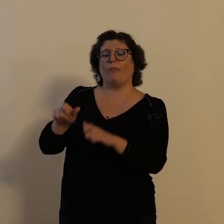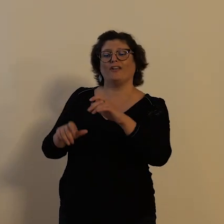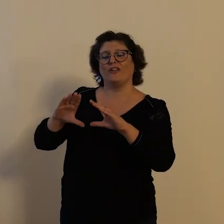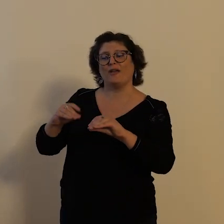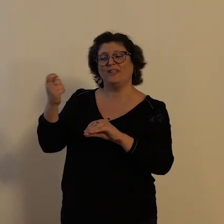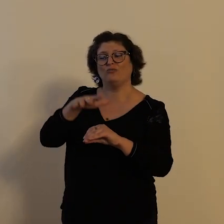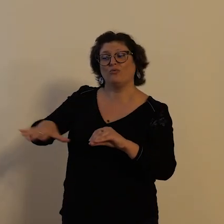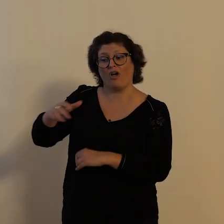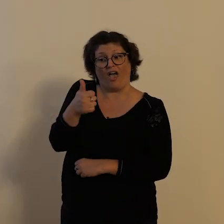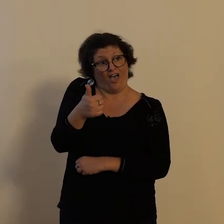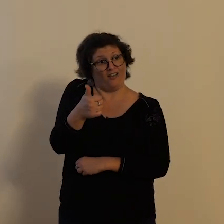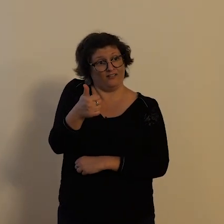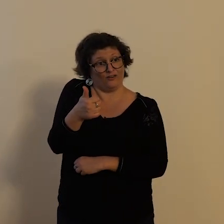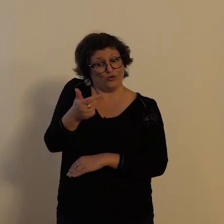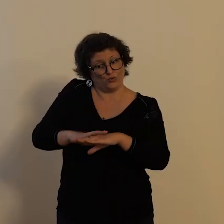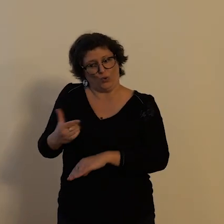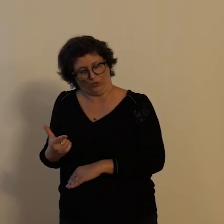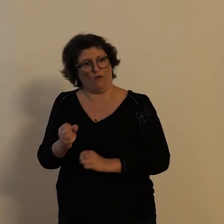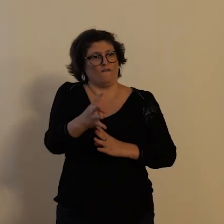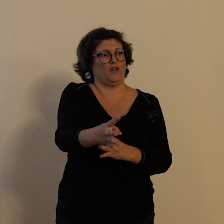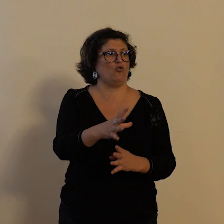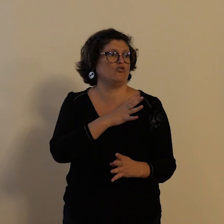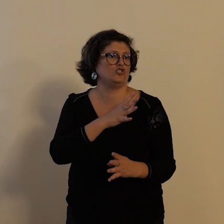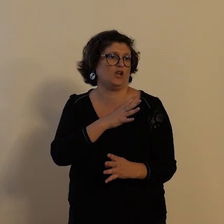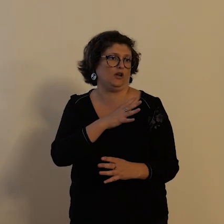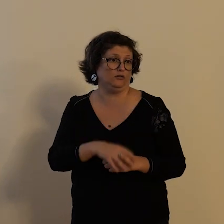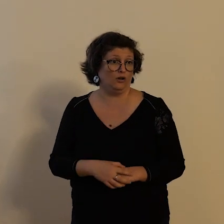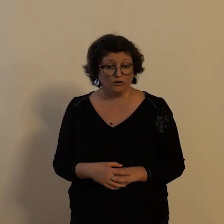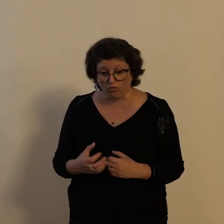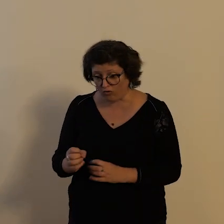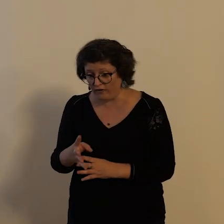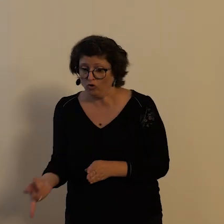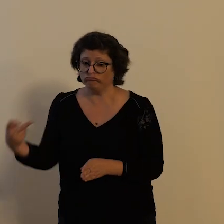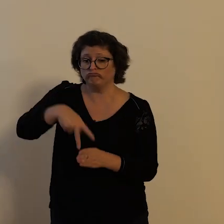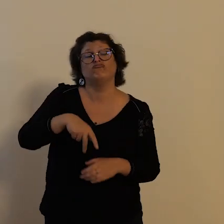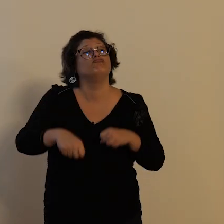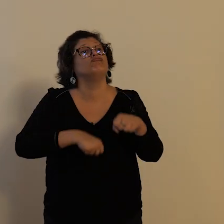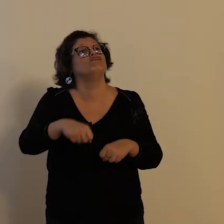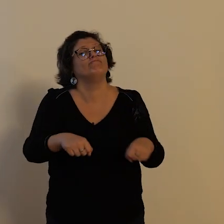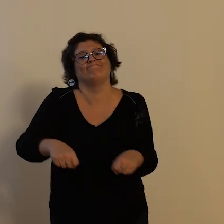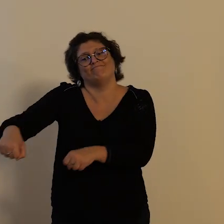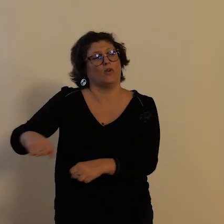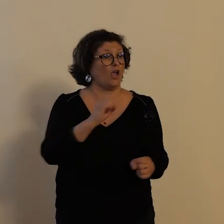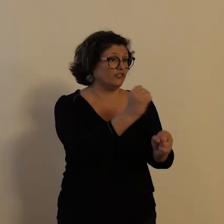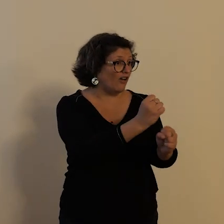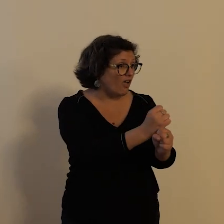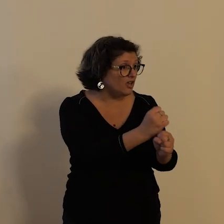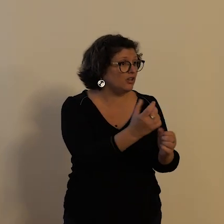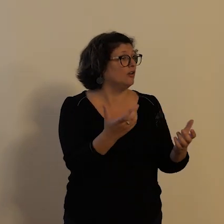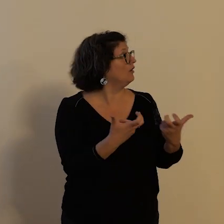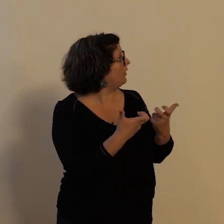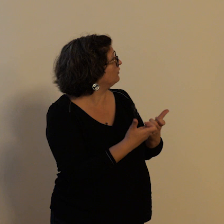et donc on se rend au travail à bicyclette ici vous avez le cycliste qui